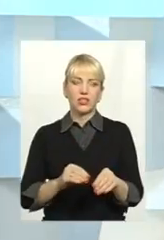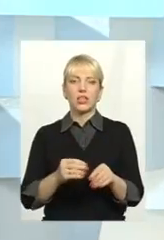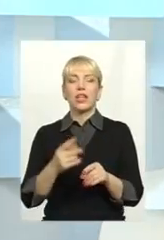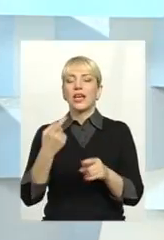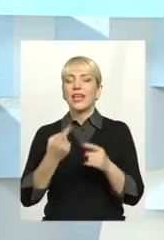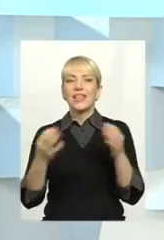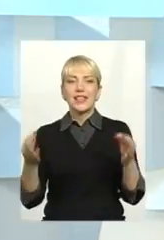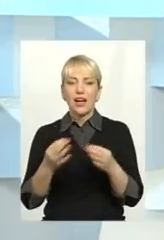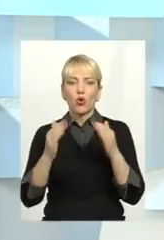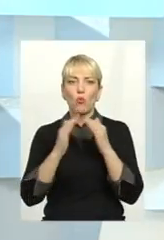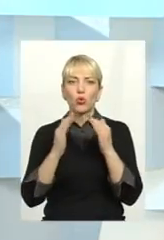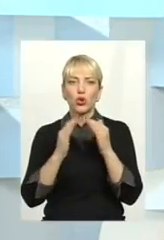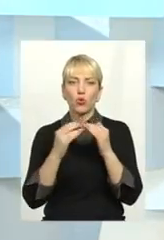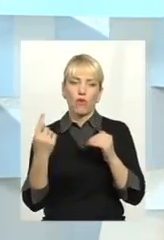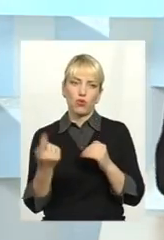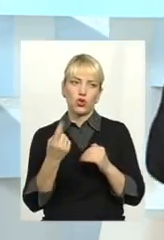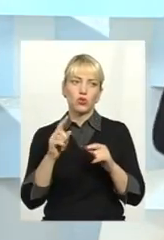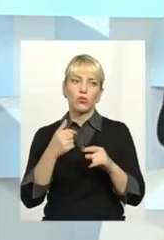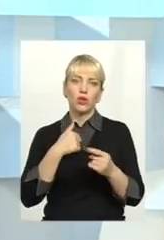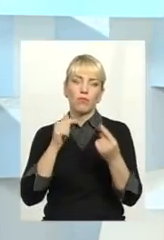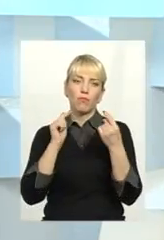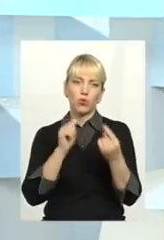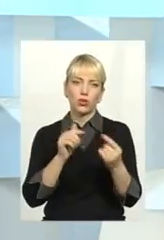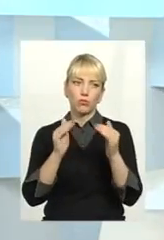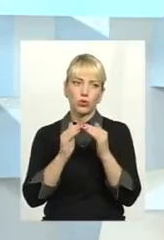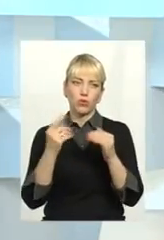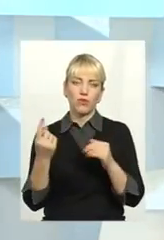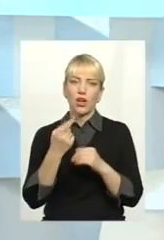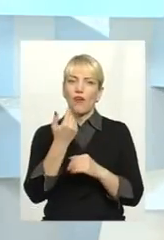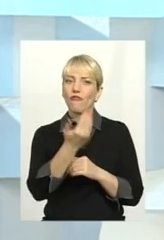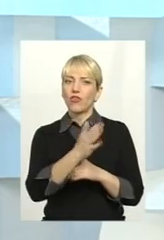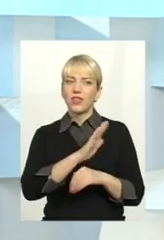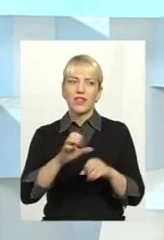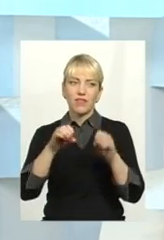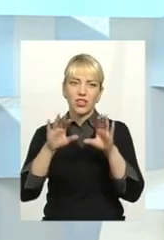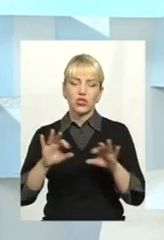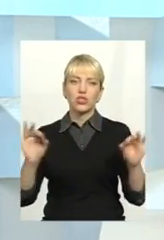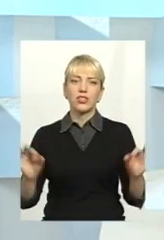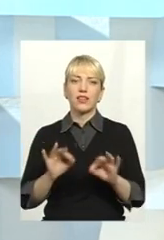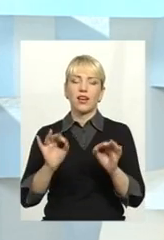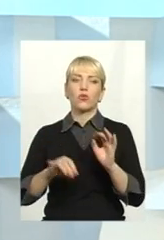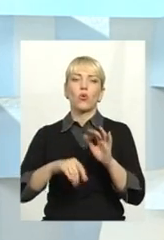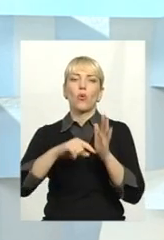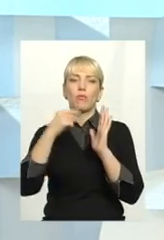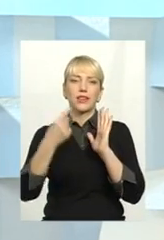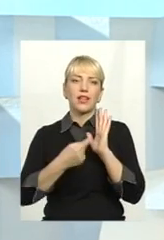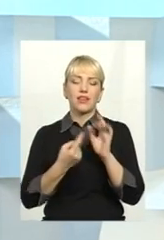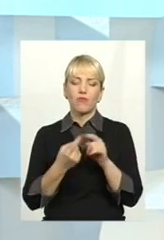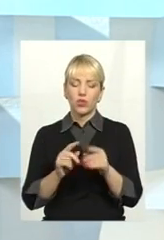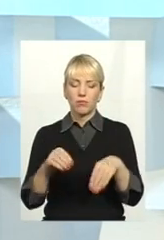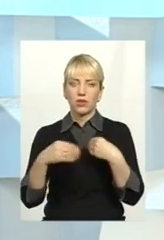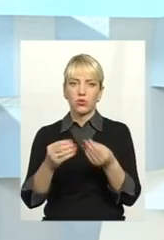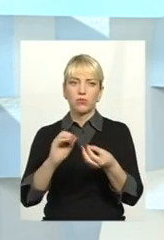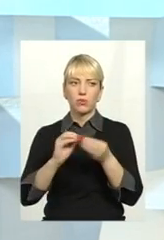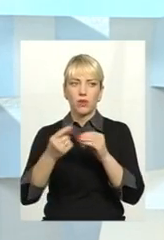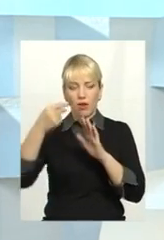лічильника. Чому я категорична проти будинкових лічильників? Вони не вирішують ніякого питання. Вони переносять всі проблеми сьогодні